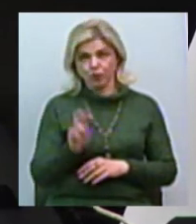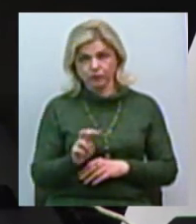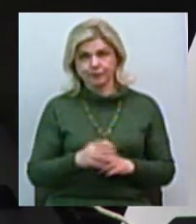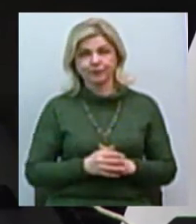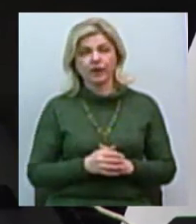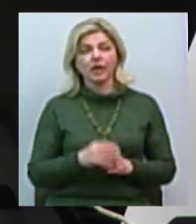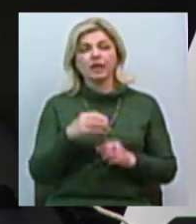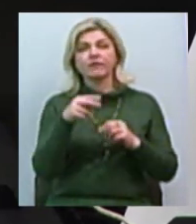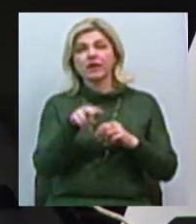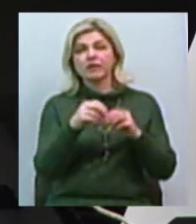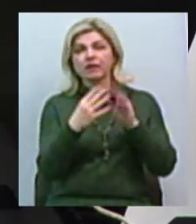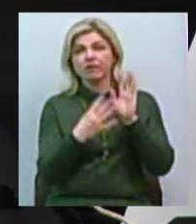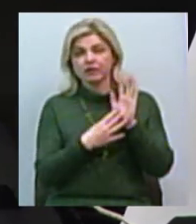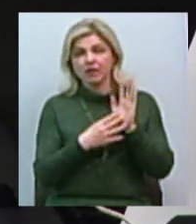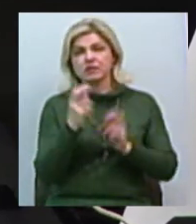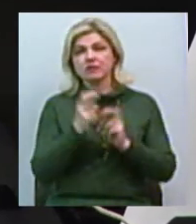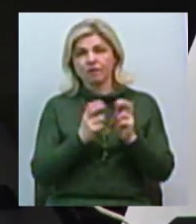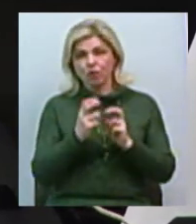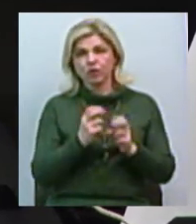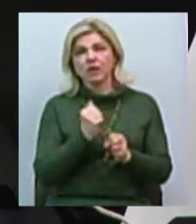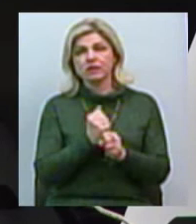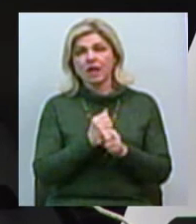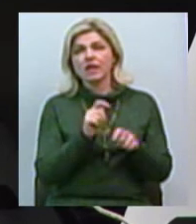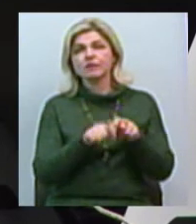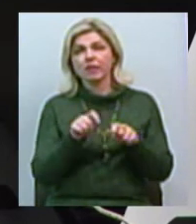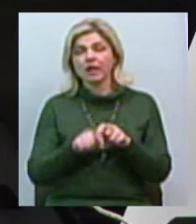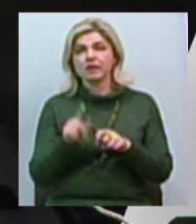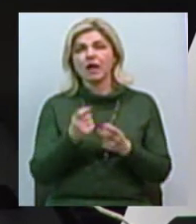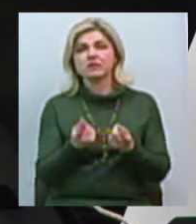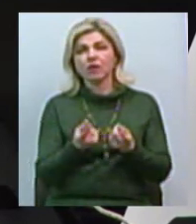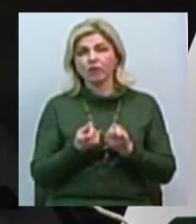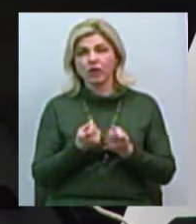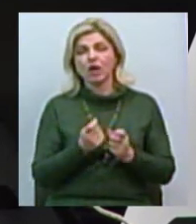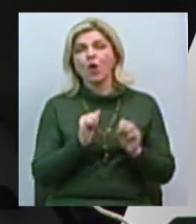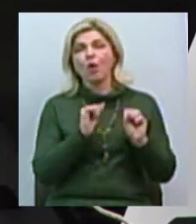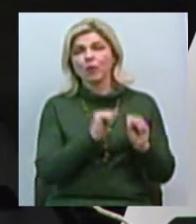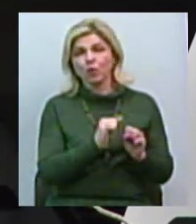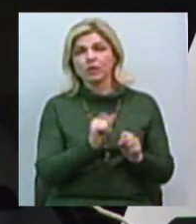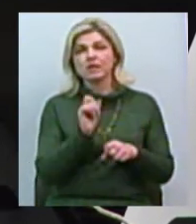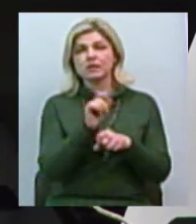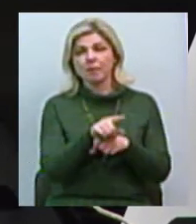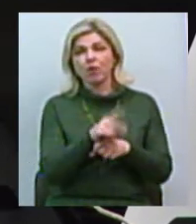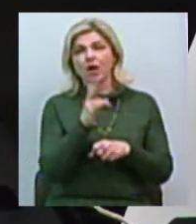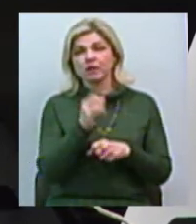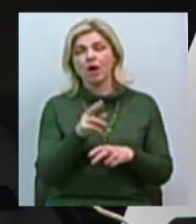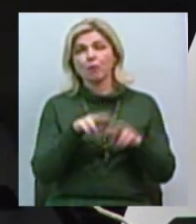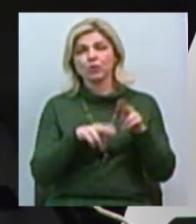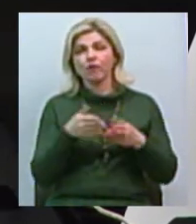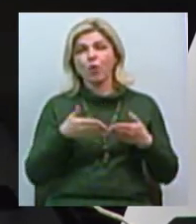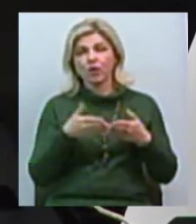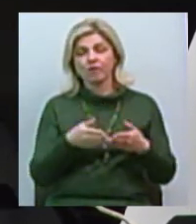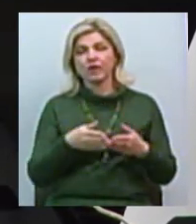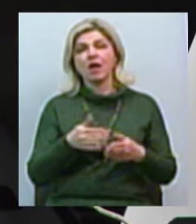у 2019 році завод успішно пройшов інспекцію на предмет залучення до виконання оборонних замовлення з будівництва кораблів ВМС України.